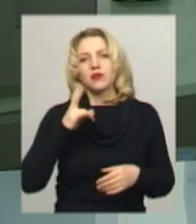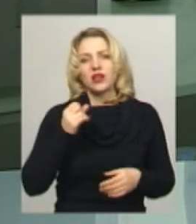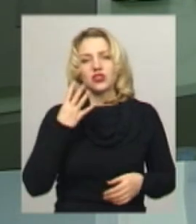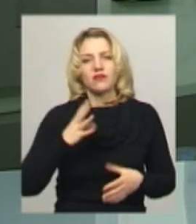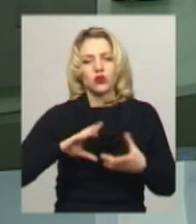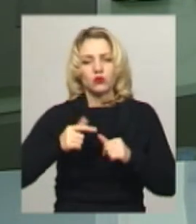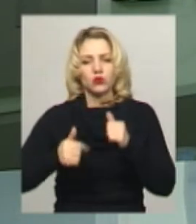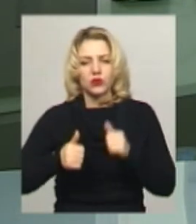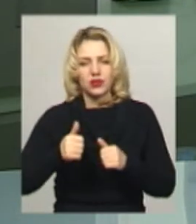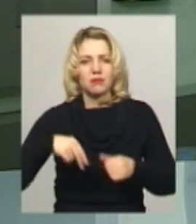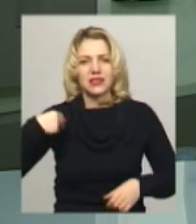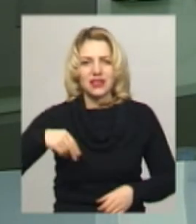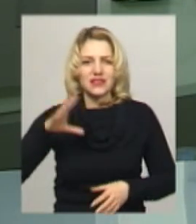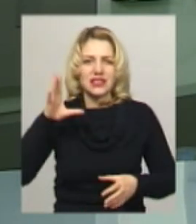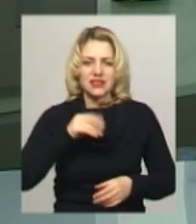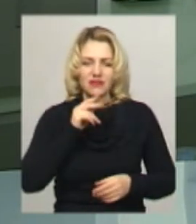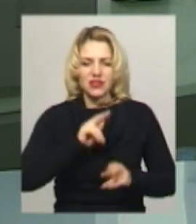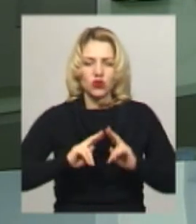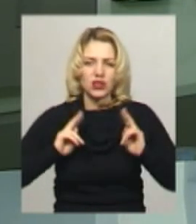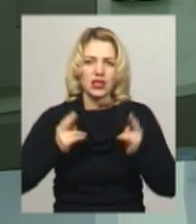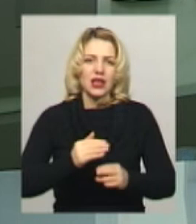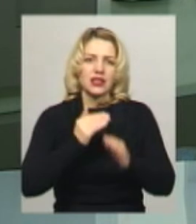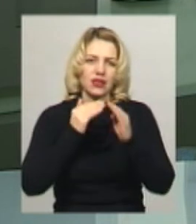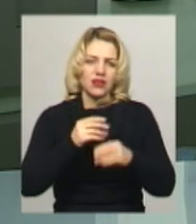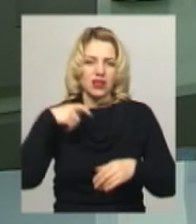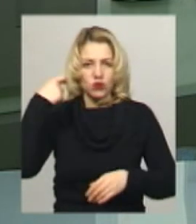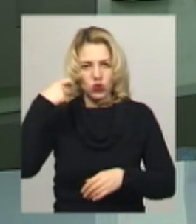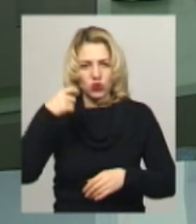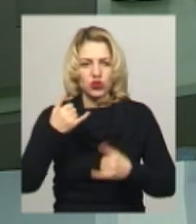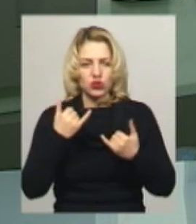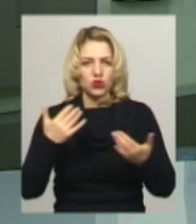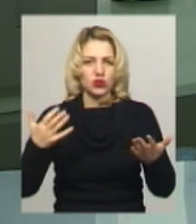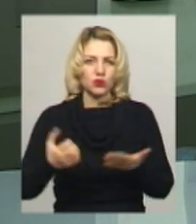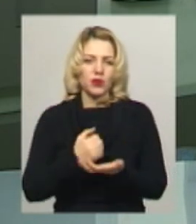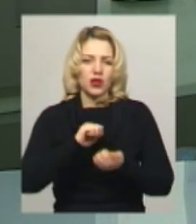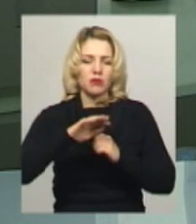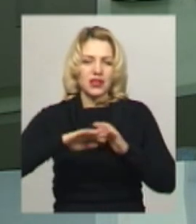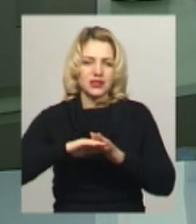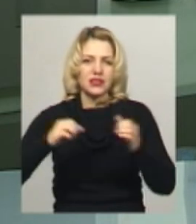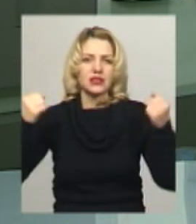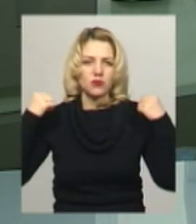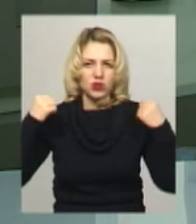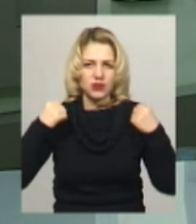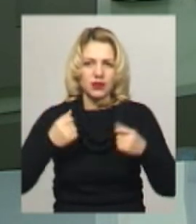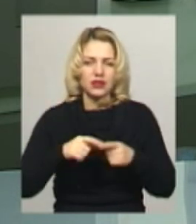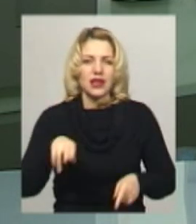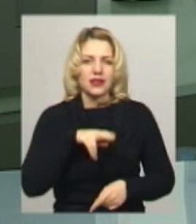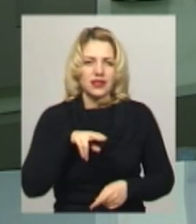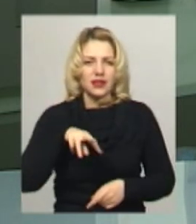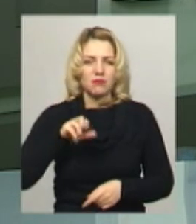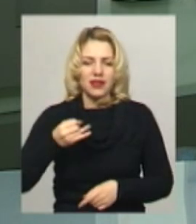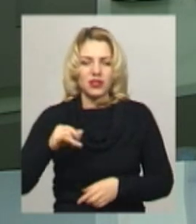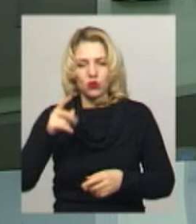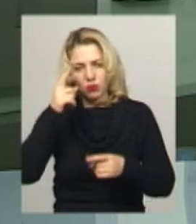турнірі президента Всесвітньої федерації ТВТ в Туреччині сьогодні здобув кам'янецький спортсмен Даніїл Майданюк, повідомляє